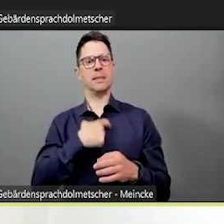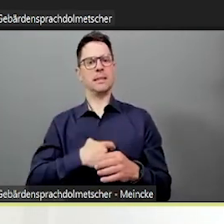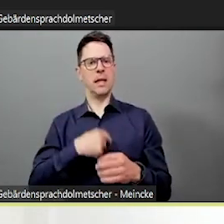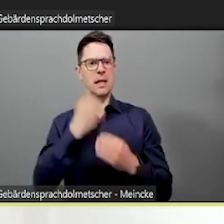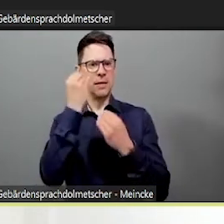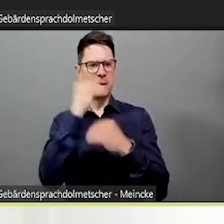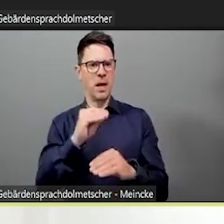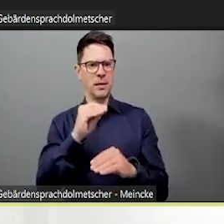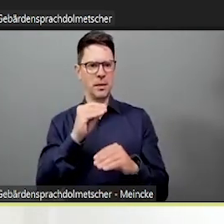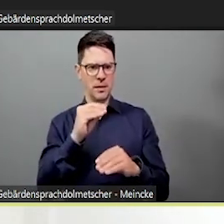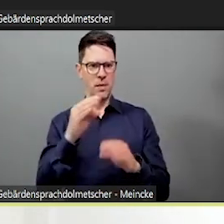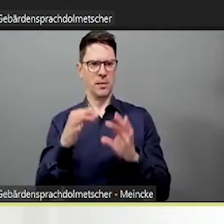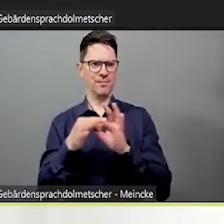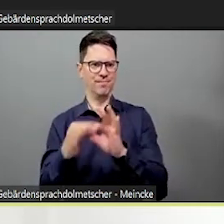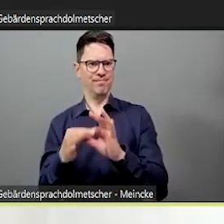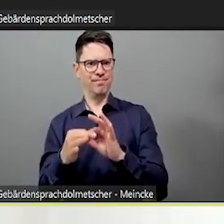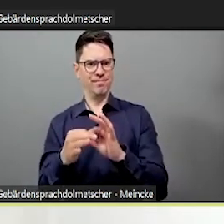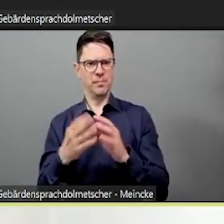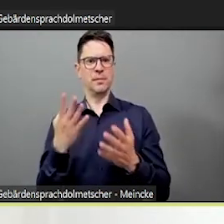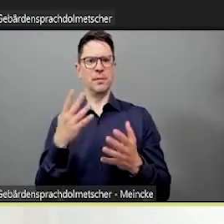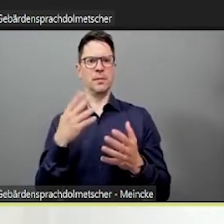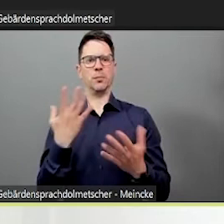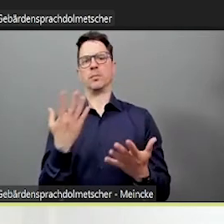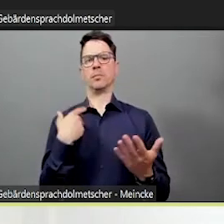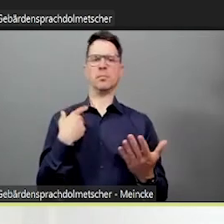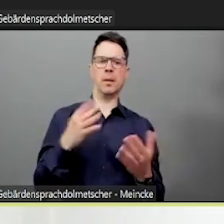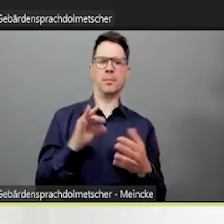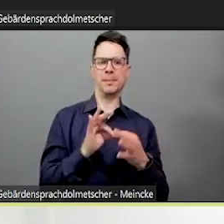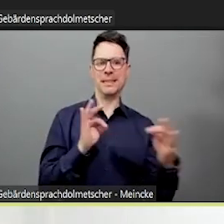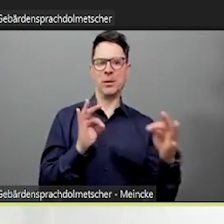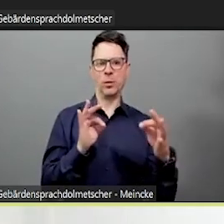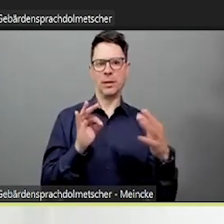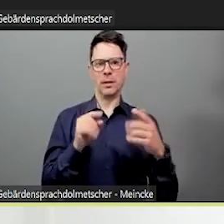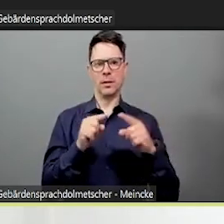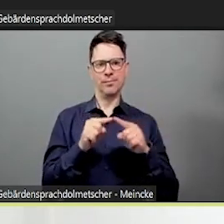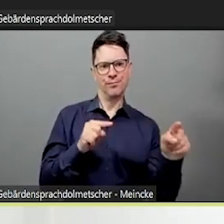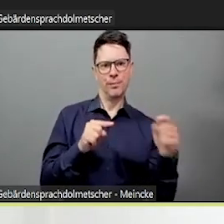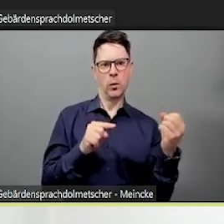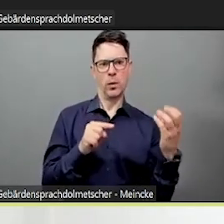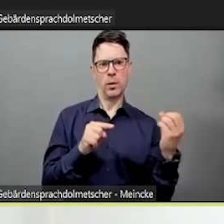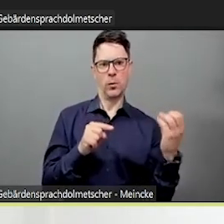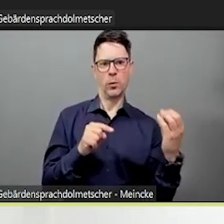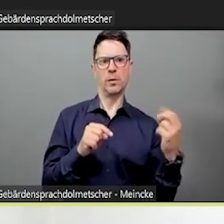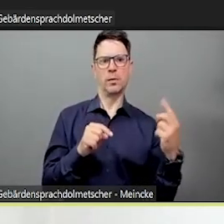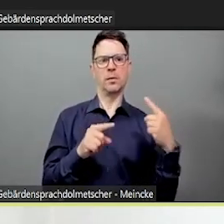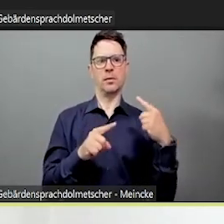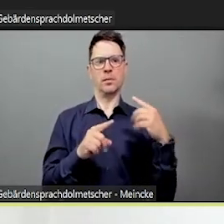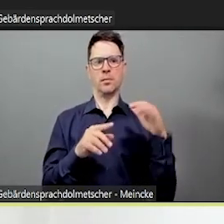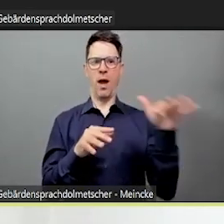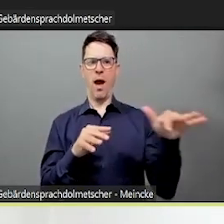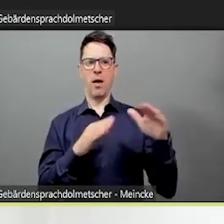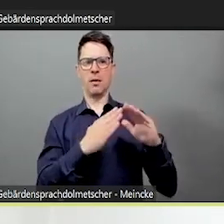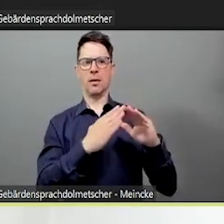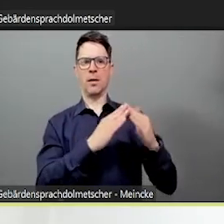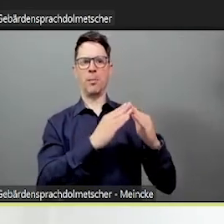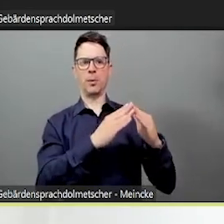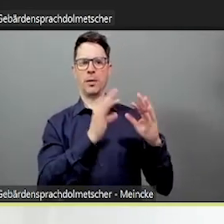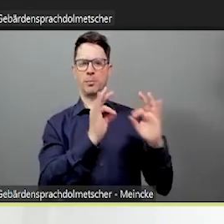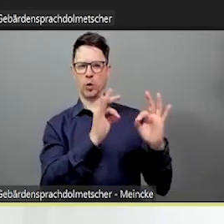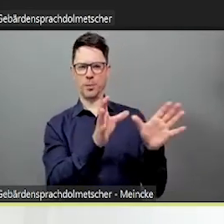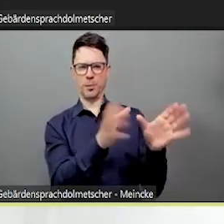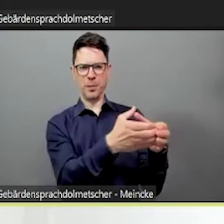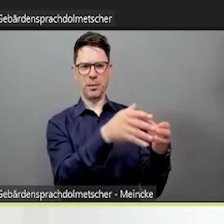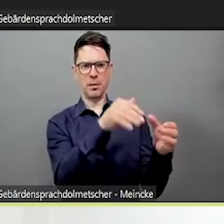Und deshalb ist meine Erfahrung, dass man an manche Informationen einfach nicht gut drankommt, bevor man nicht diese Beziehungskultur hat. Und das ist